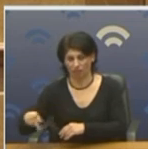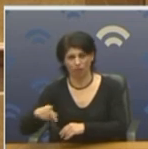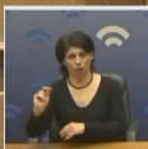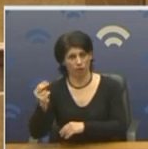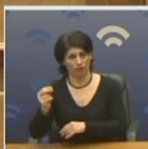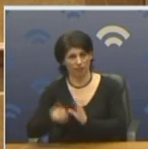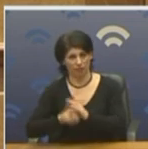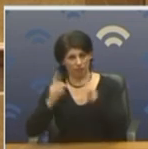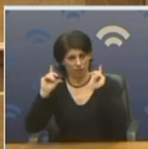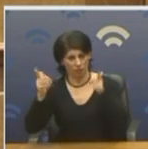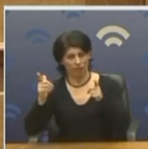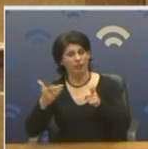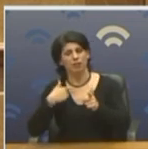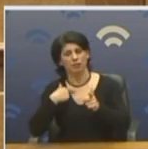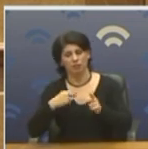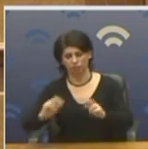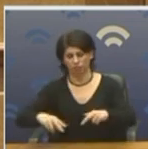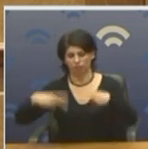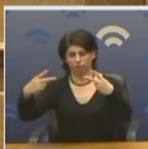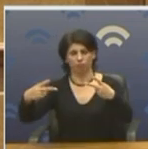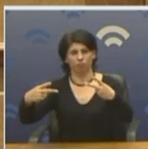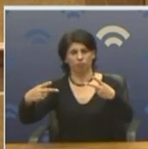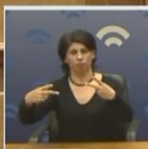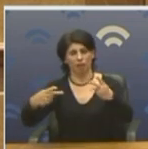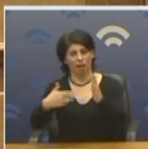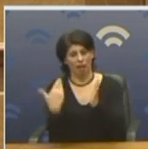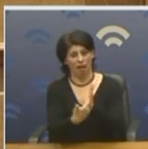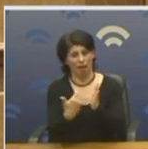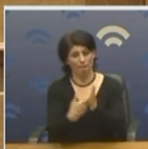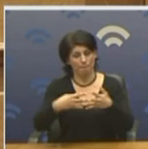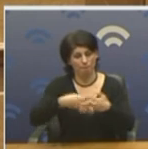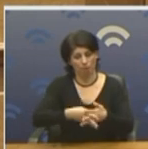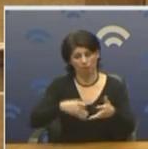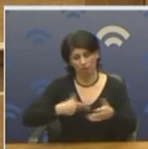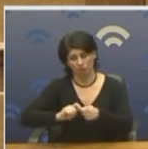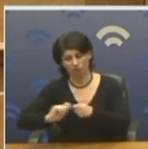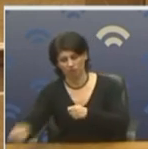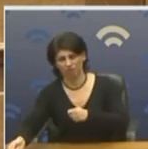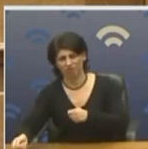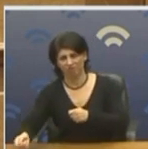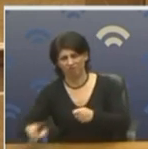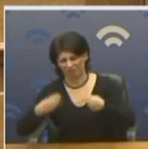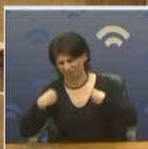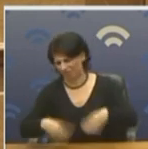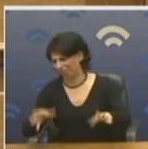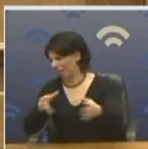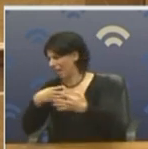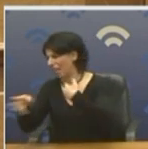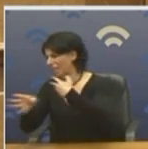Νέας Δημοκρατίας και ανέβαζαν την απόδειξη του Αμευτηρίου ότι δώσαν 2.400. Το έσκης το είδος του λαϊκισμού.